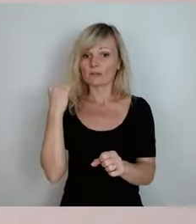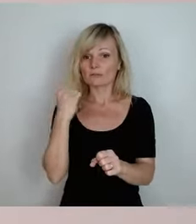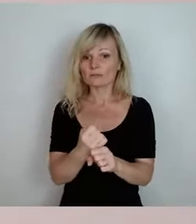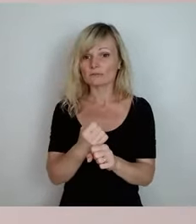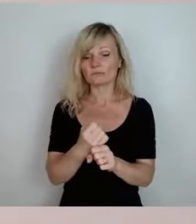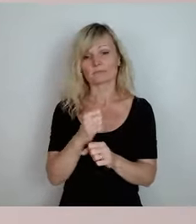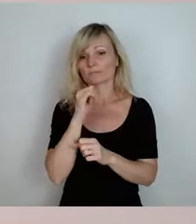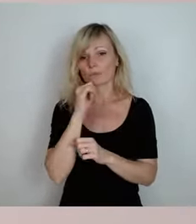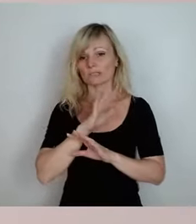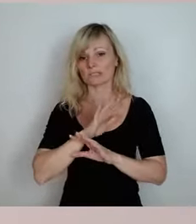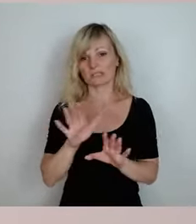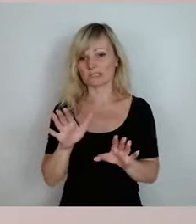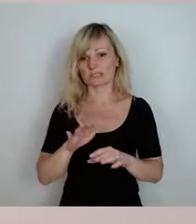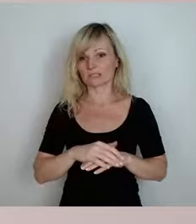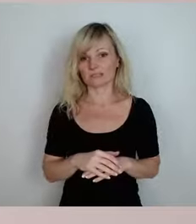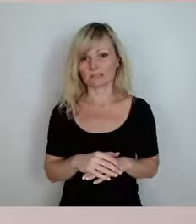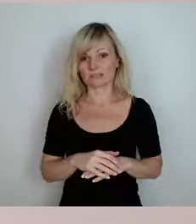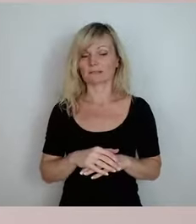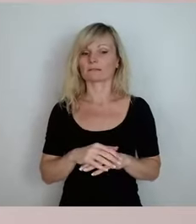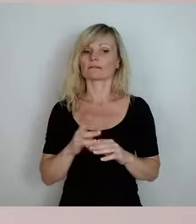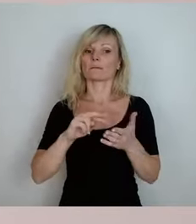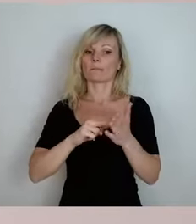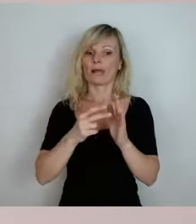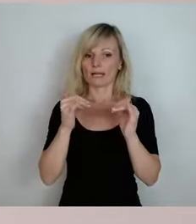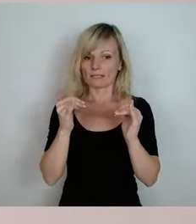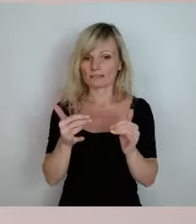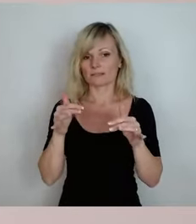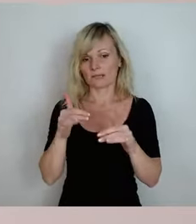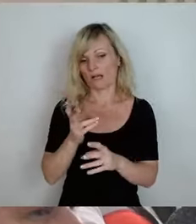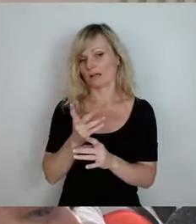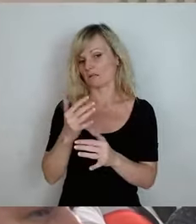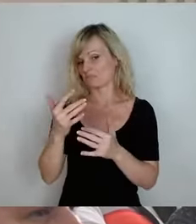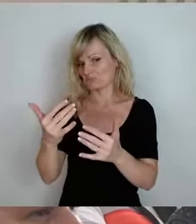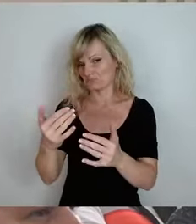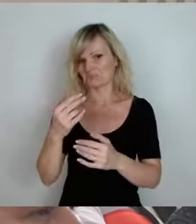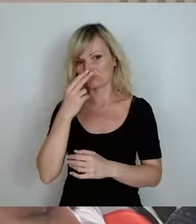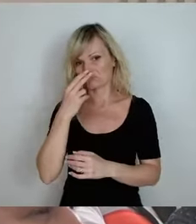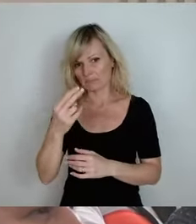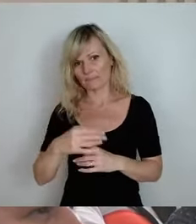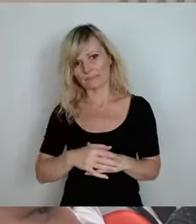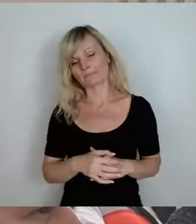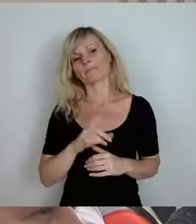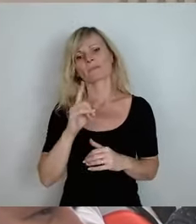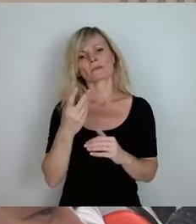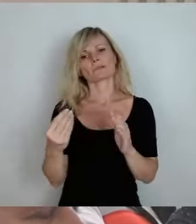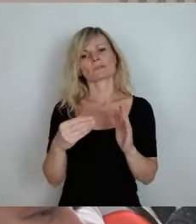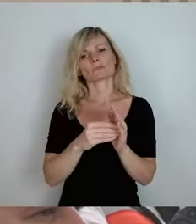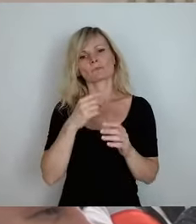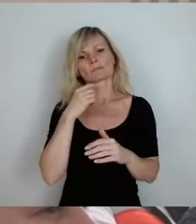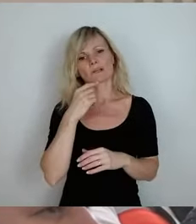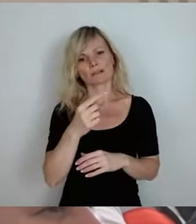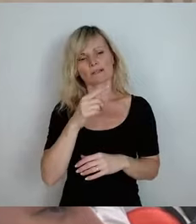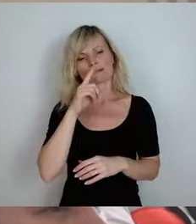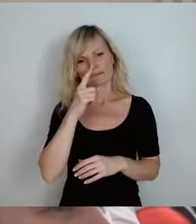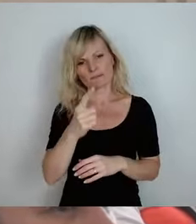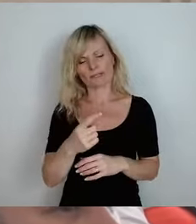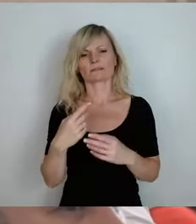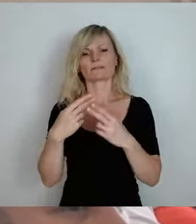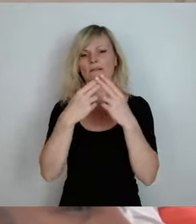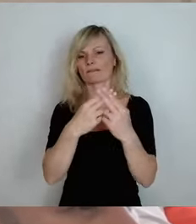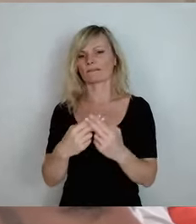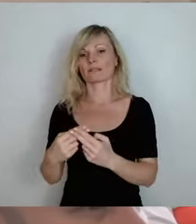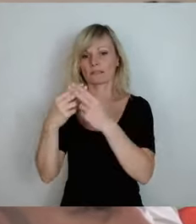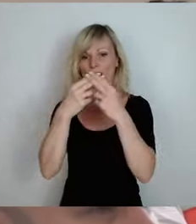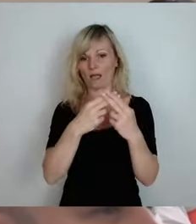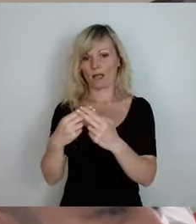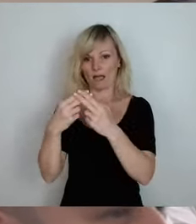erstmal da. Und das andere, was man vielleicht auch noch sagen muss, dass die, wenn die Windräder gebaut würden, sind